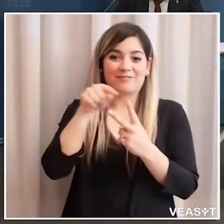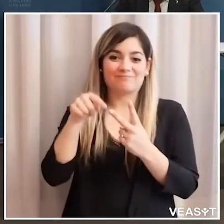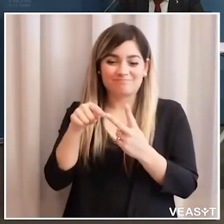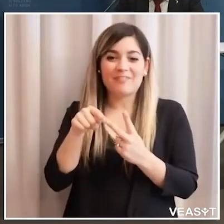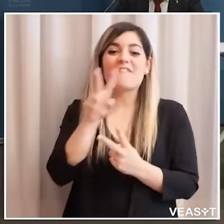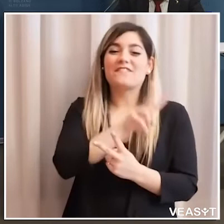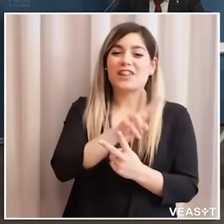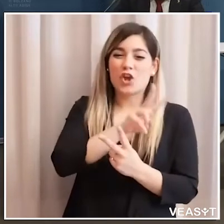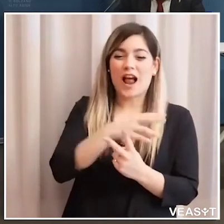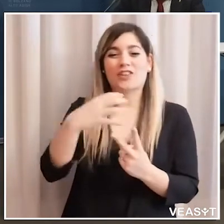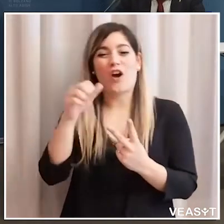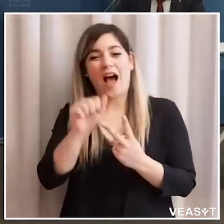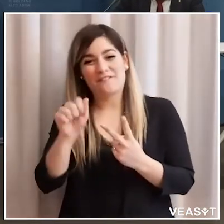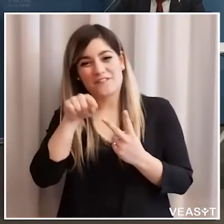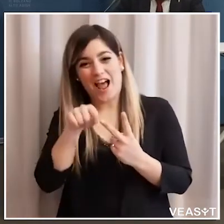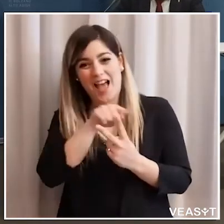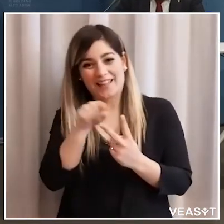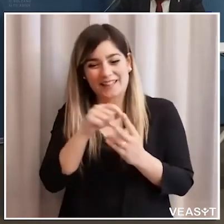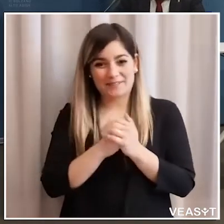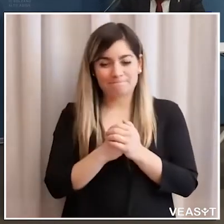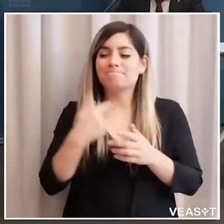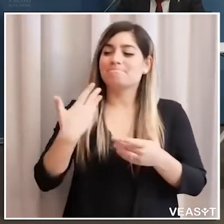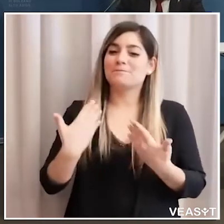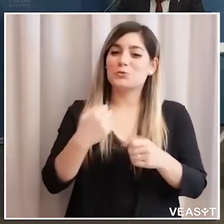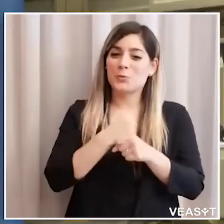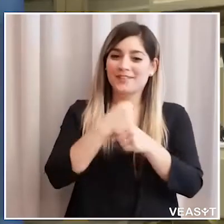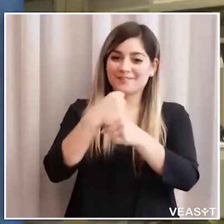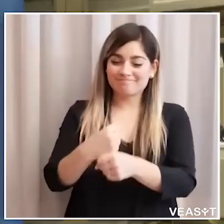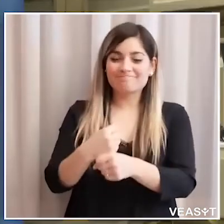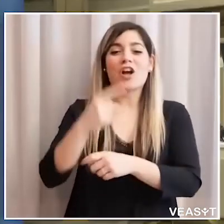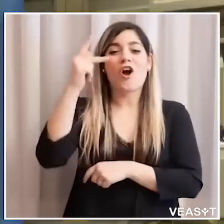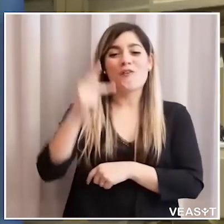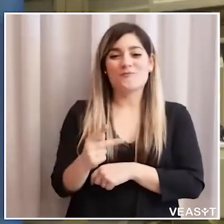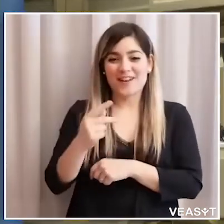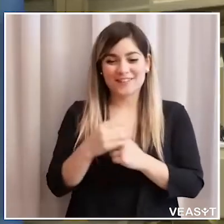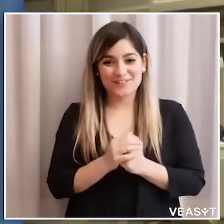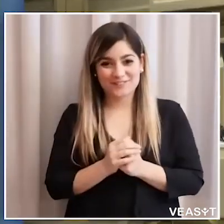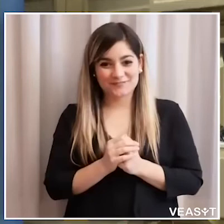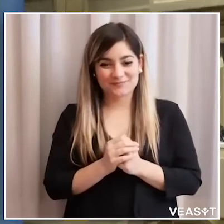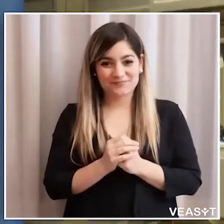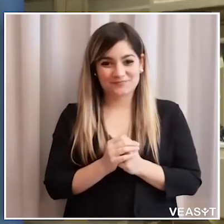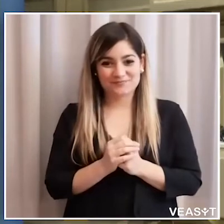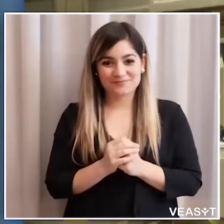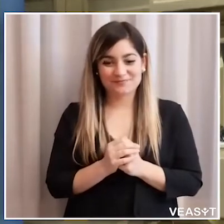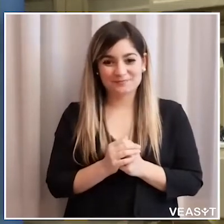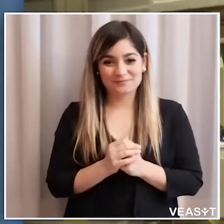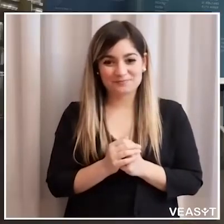e Daniel Alfreider. Passo quindi la parola al Presidente della provincia Arno Kompaccer.